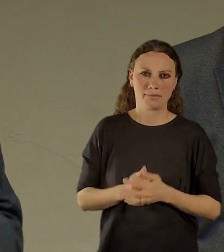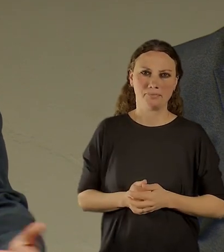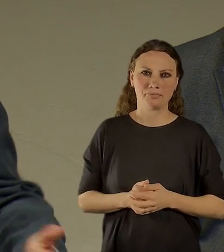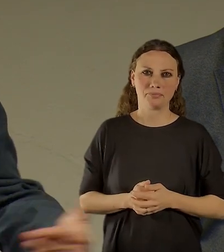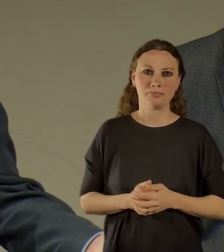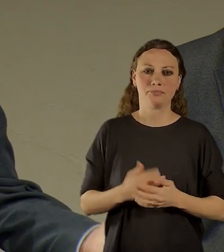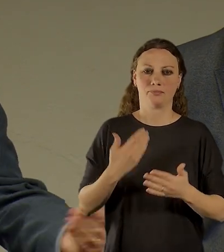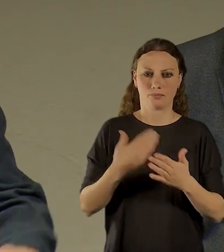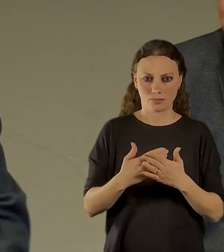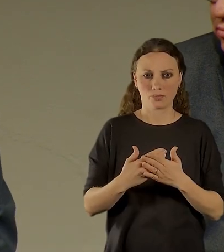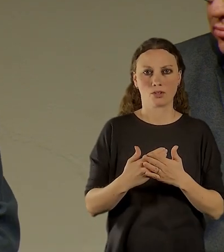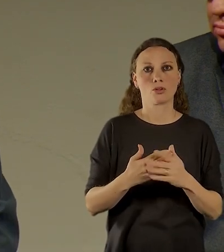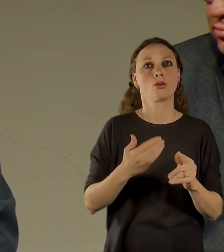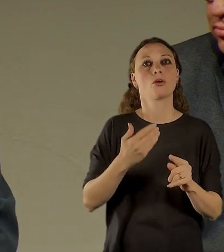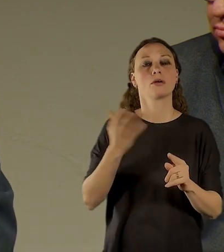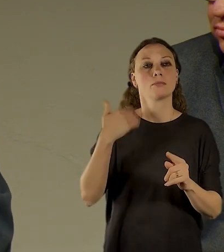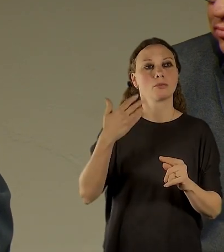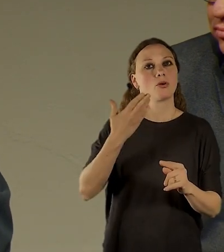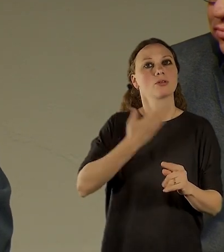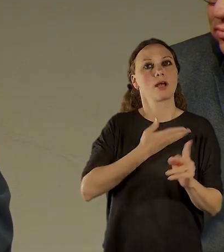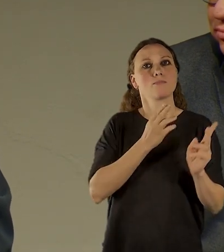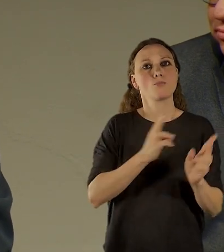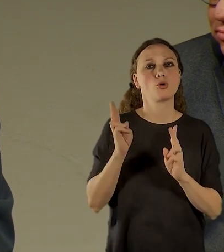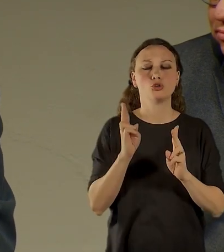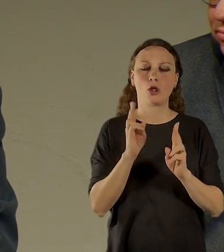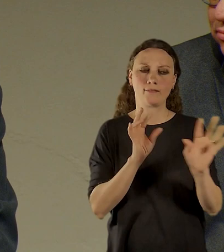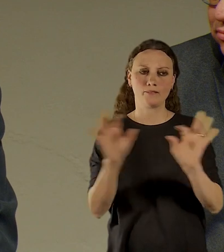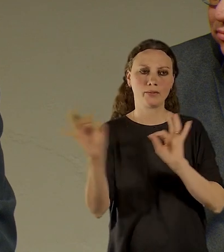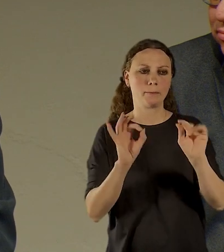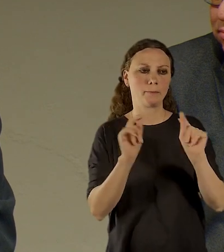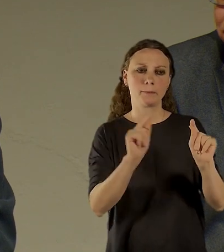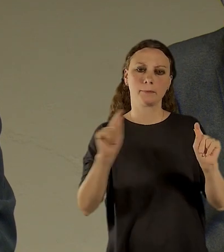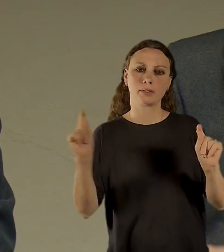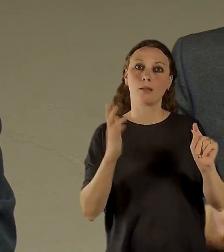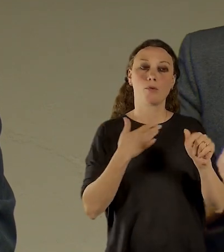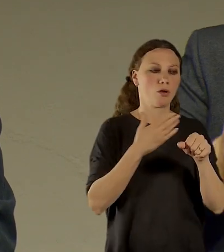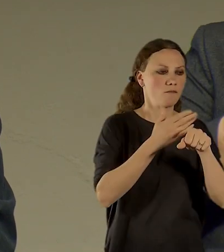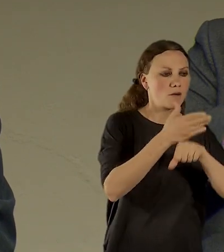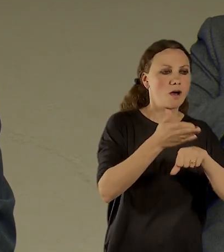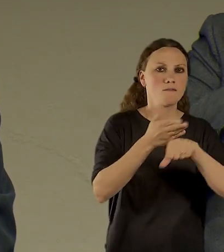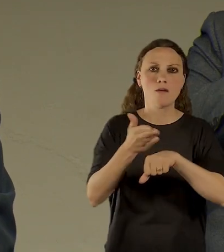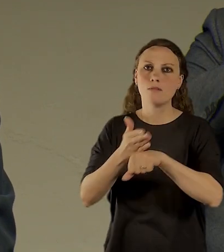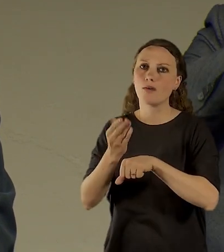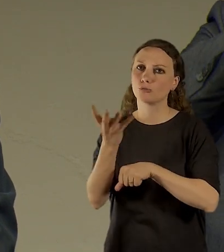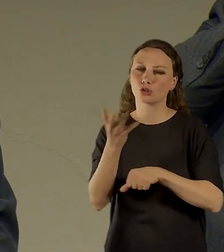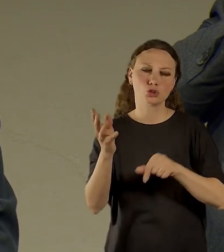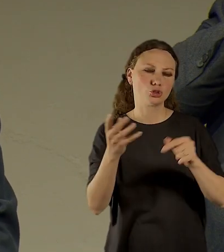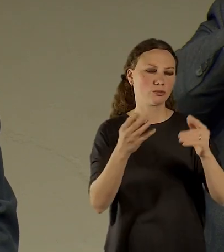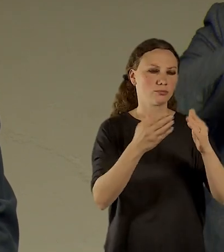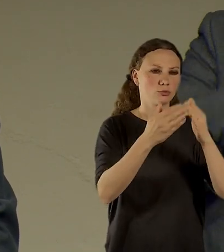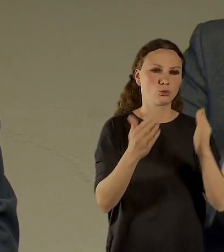kterému byla možnost, abychom ty jednotlivé objekty navštívili a usoudili, zda